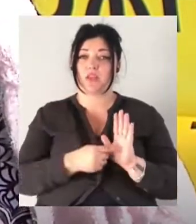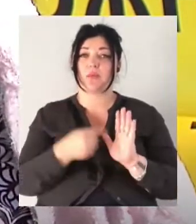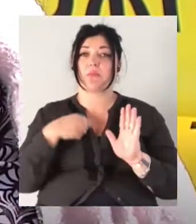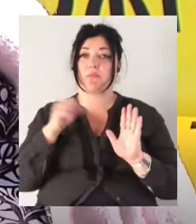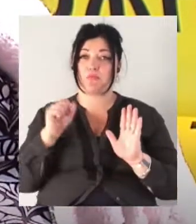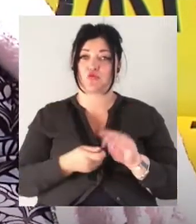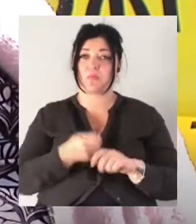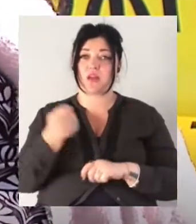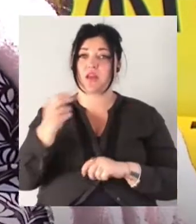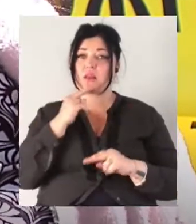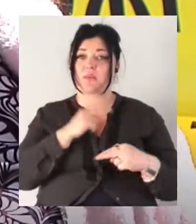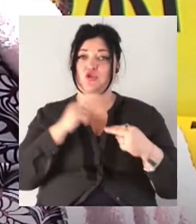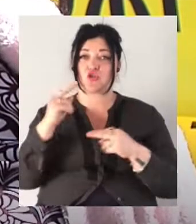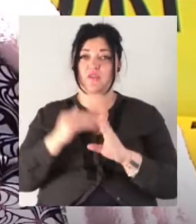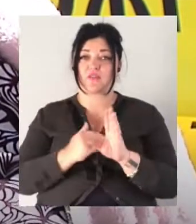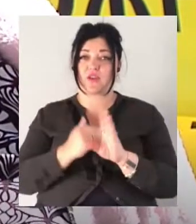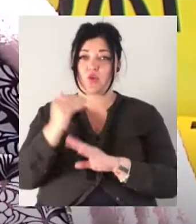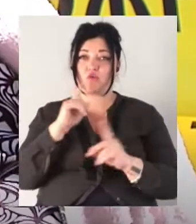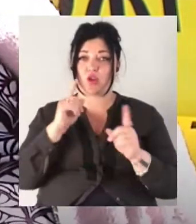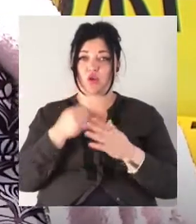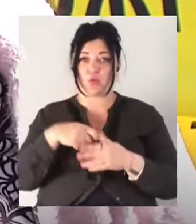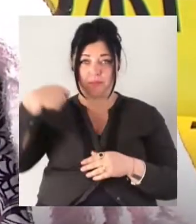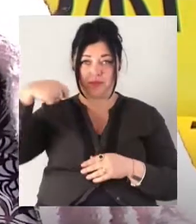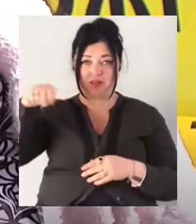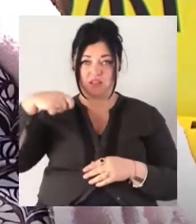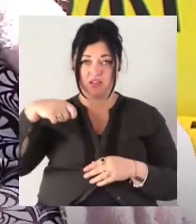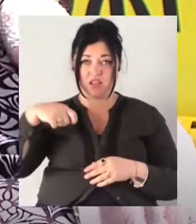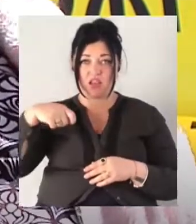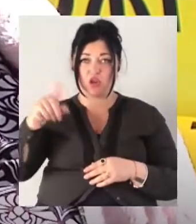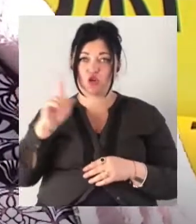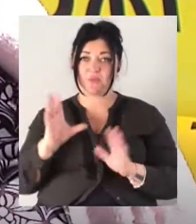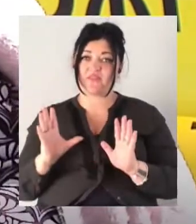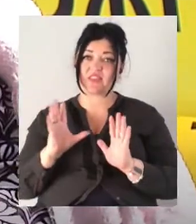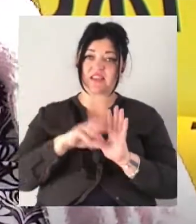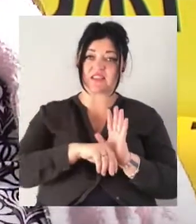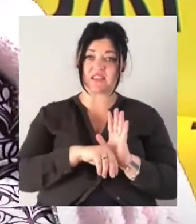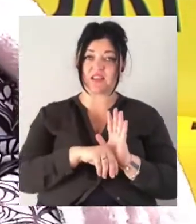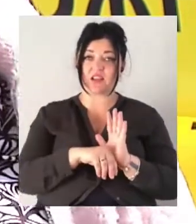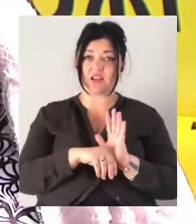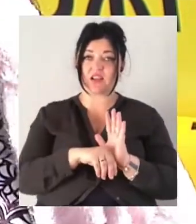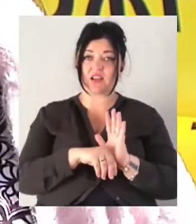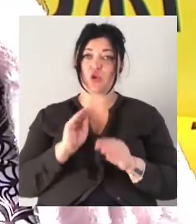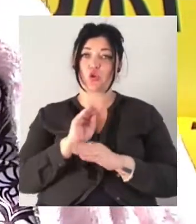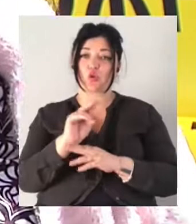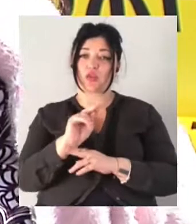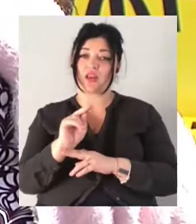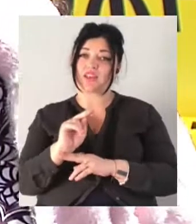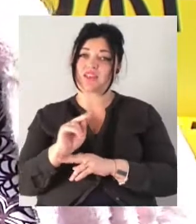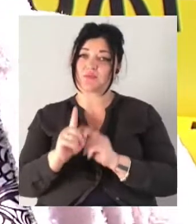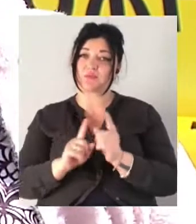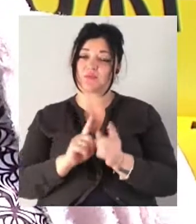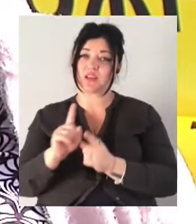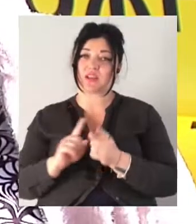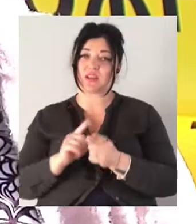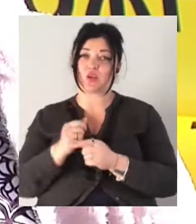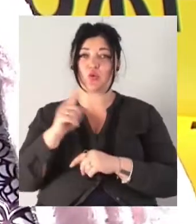в Верховну Раду до президента, щоб внесли додатки, зміни до того закону про